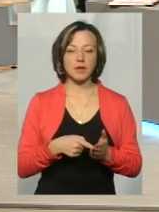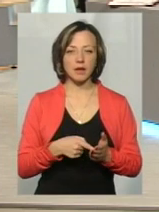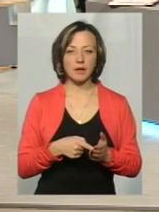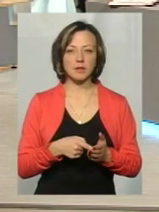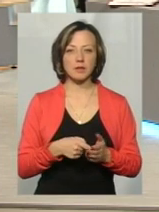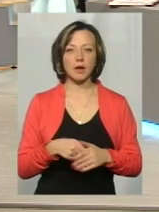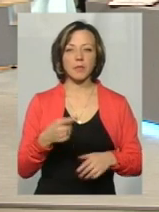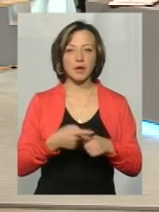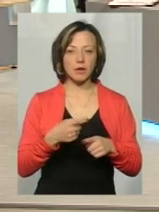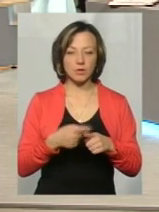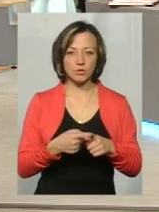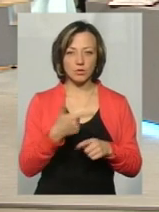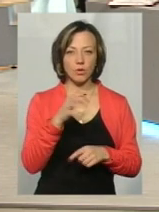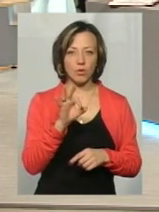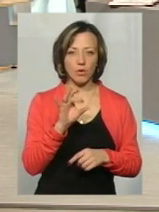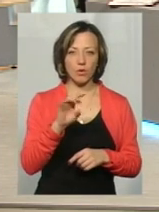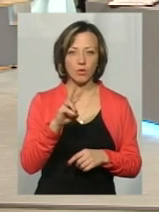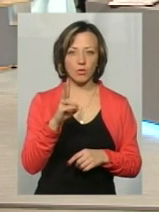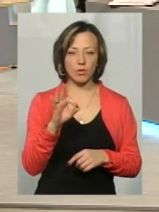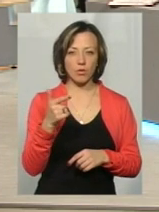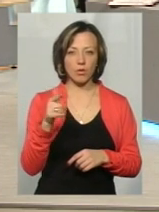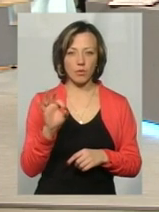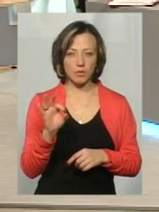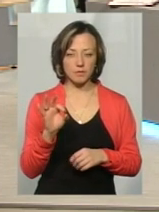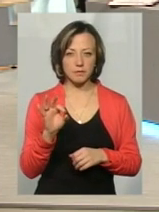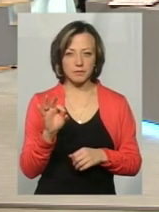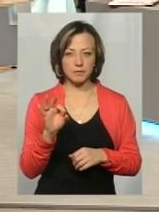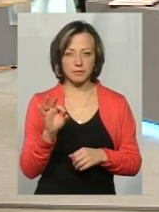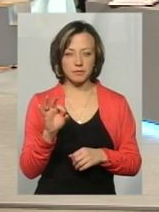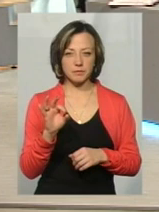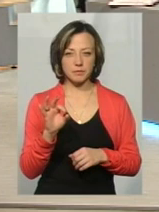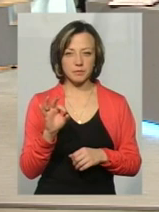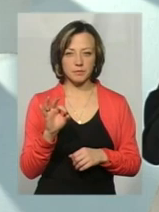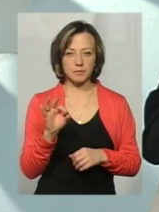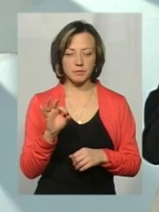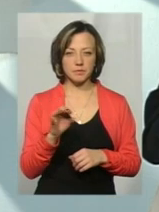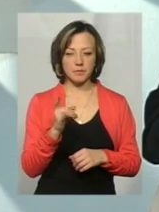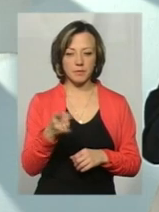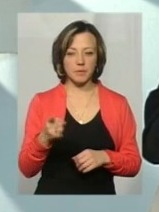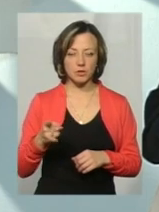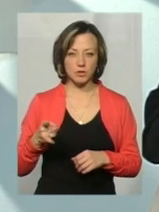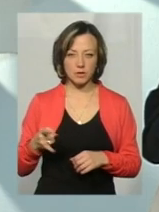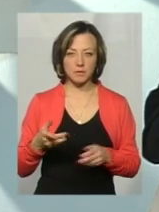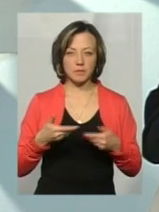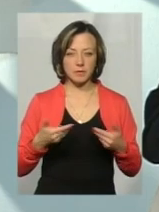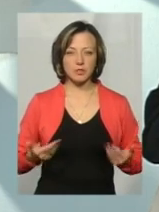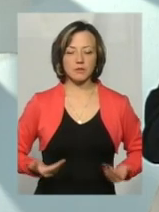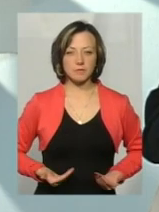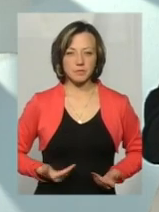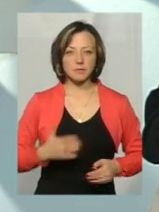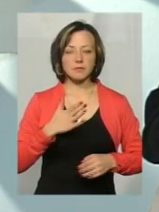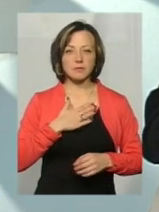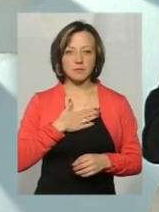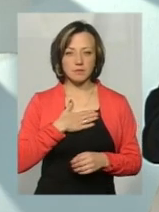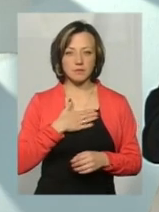біля автобіній погрозької. Тому не ділася, не втанять свої машини. Ми живемо в нашій,